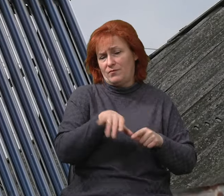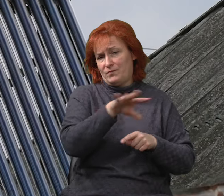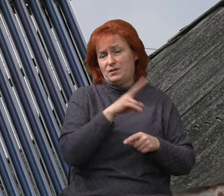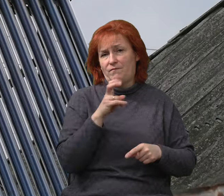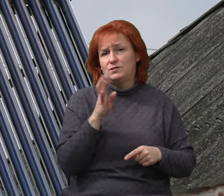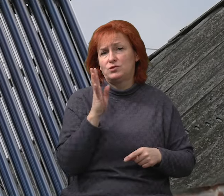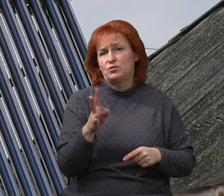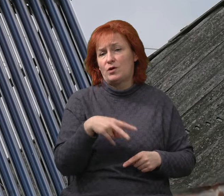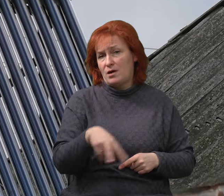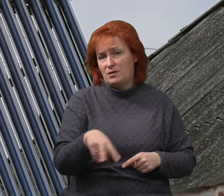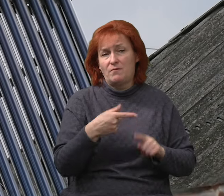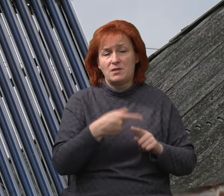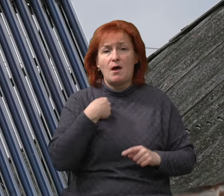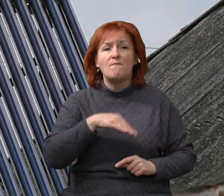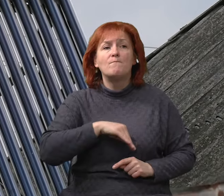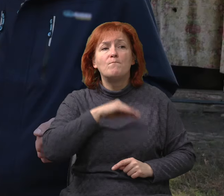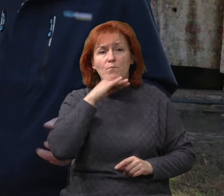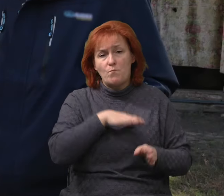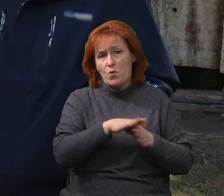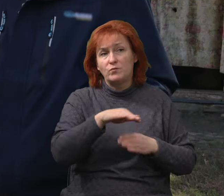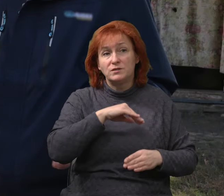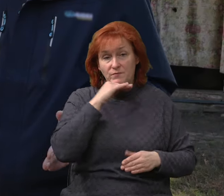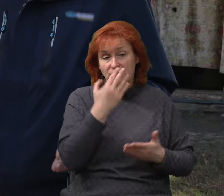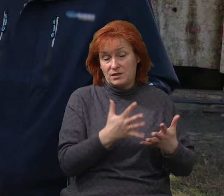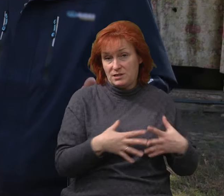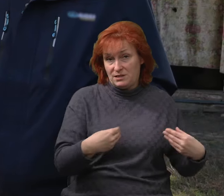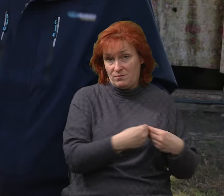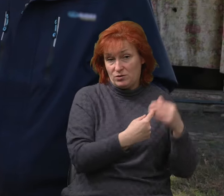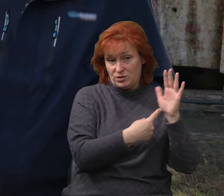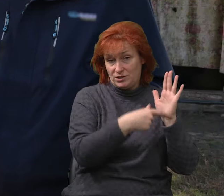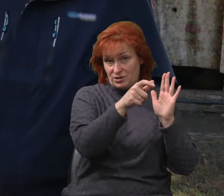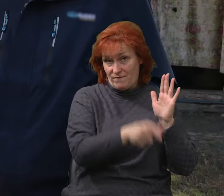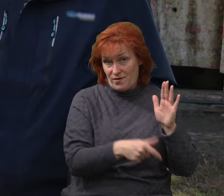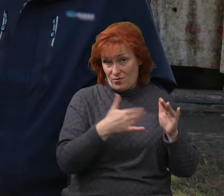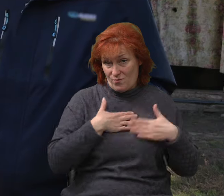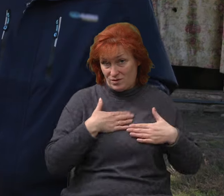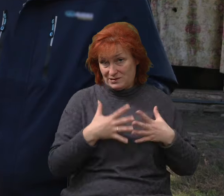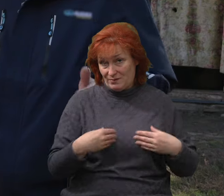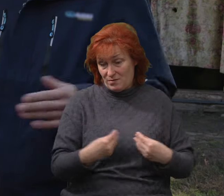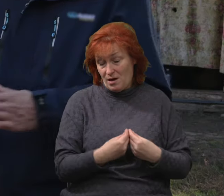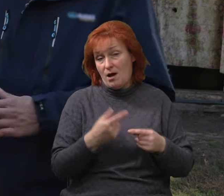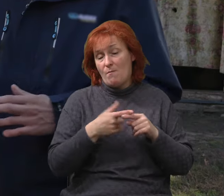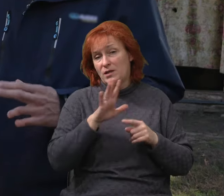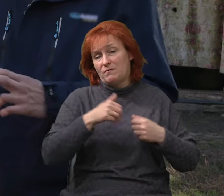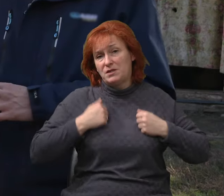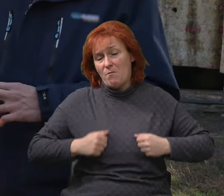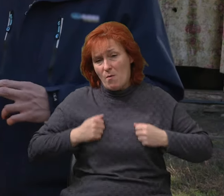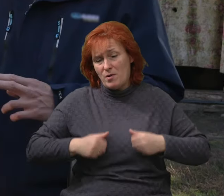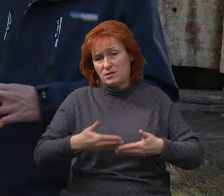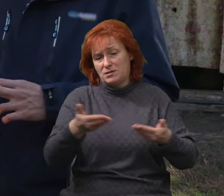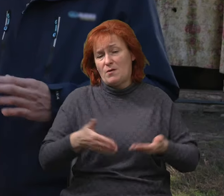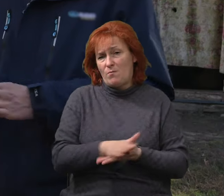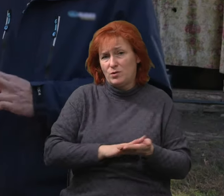літрів, цього нам вистачає повністю. Якщо у нас сім'я складається з шести чоловік, тобто, ну, кожному там помиться, помить